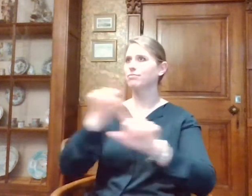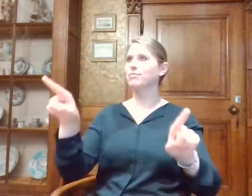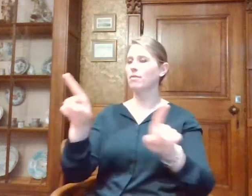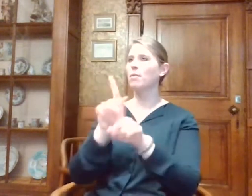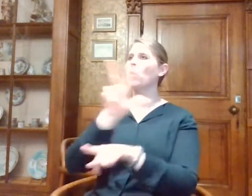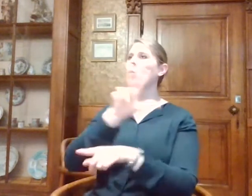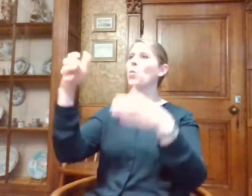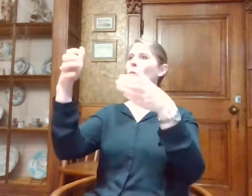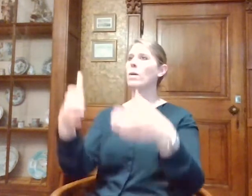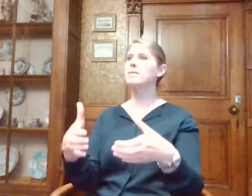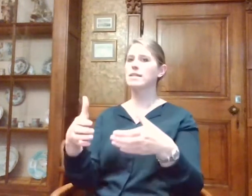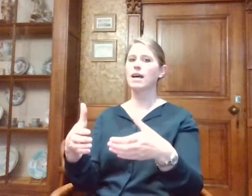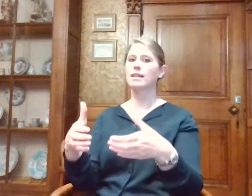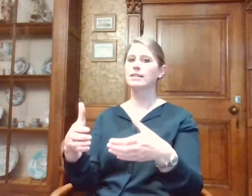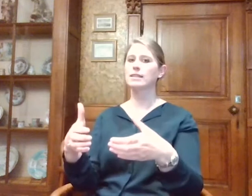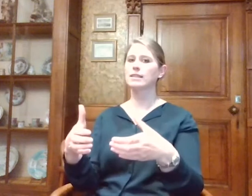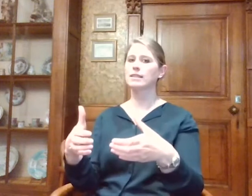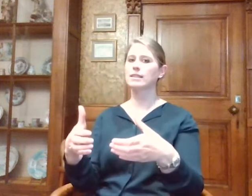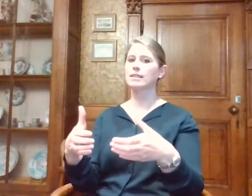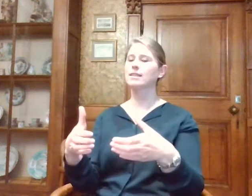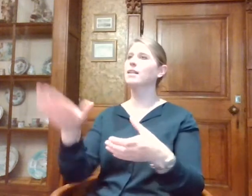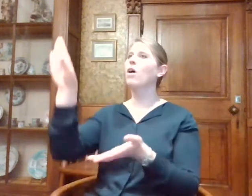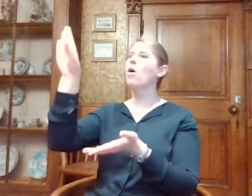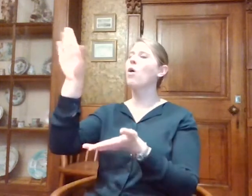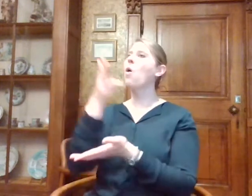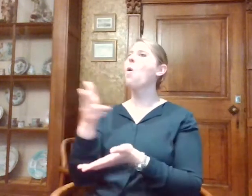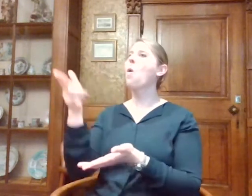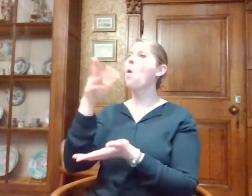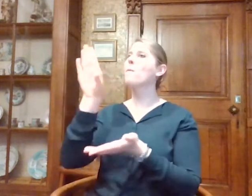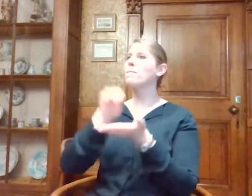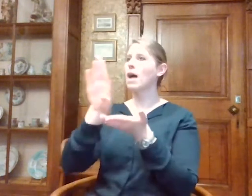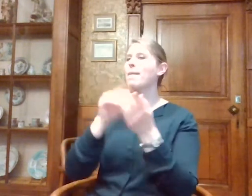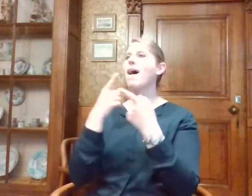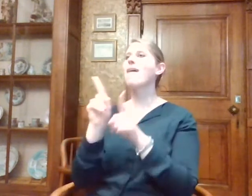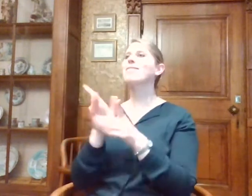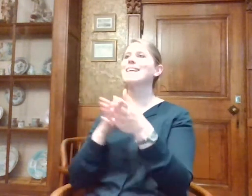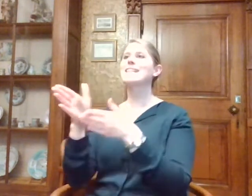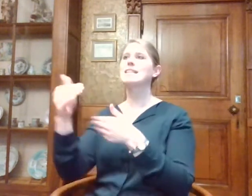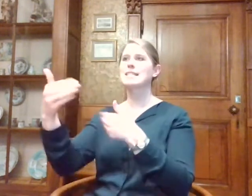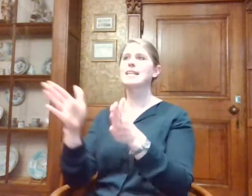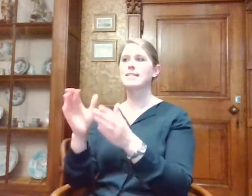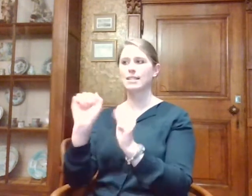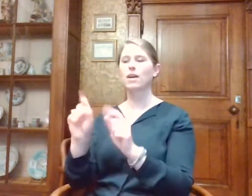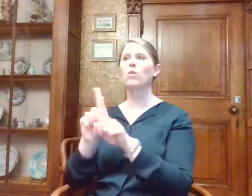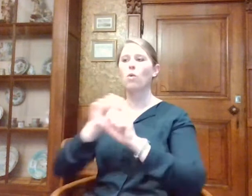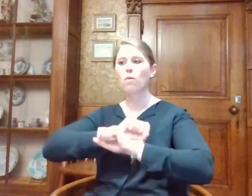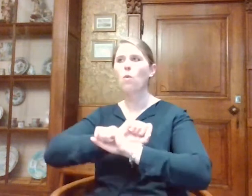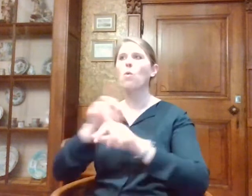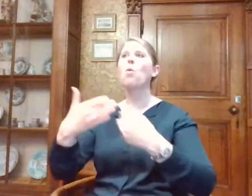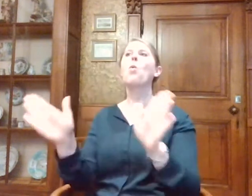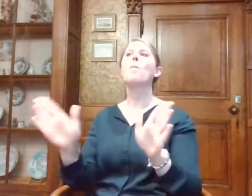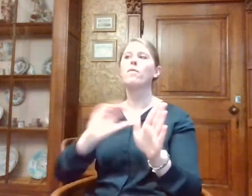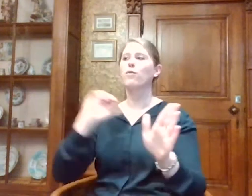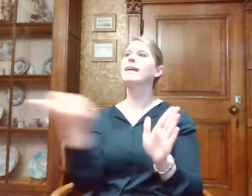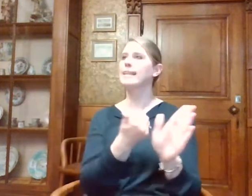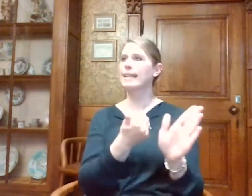onze website al gauw de opnames van de andere sessies ook ter beschikking worden gezet. Dus jullie waren nu